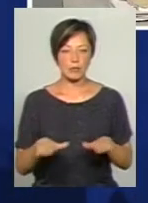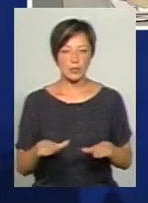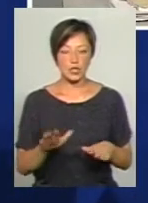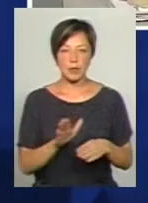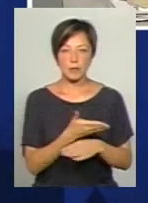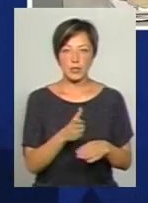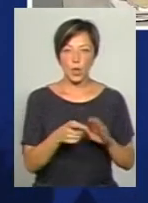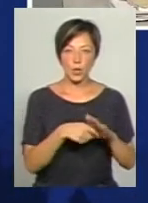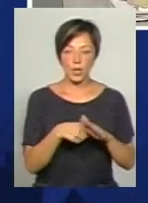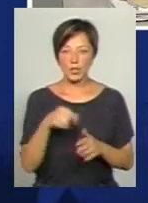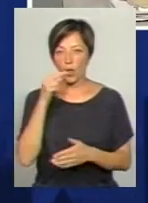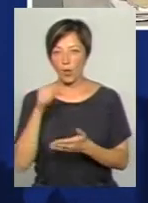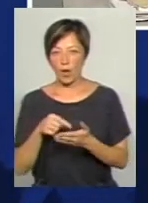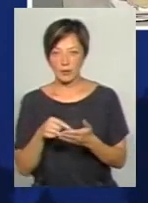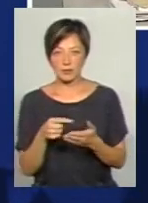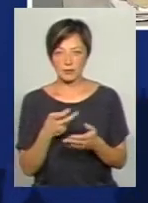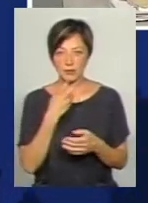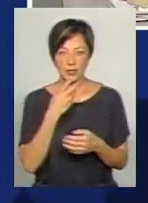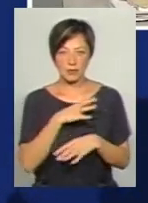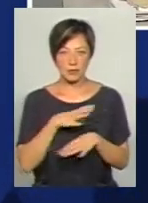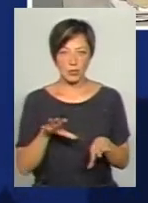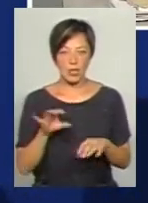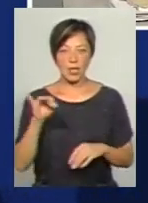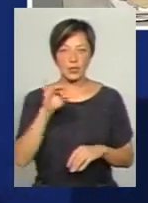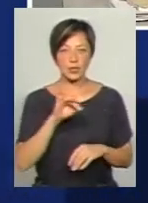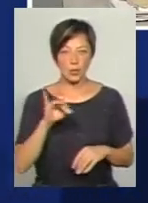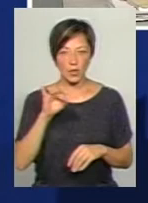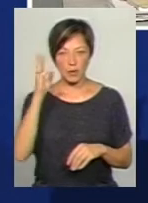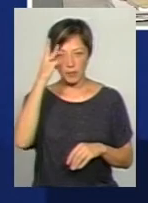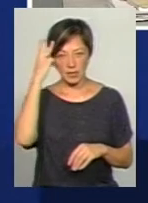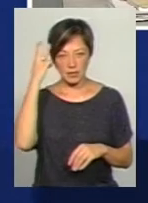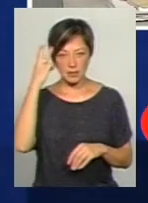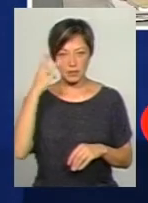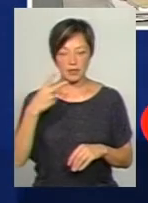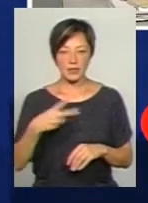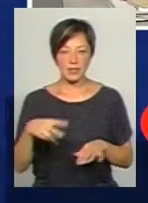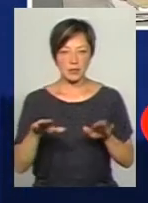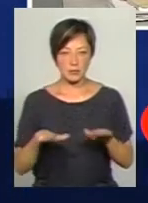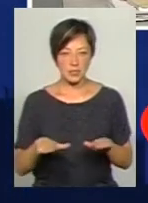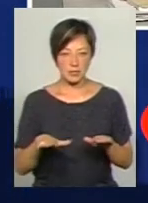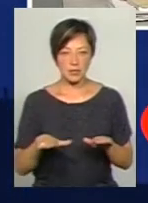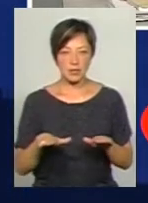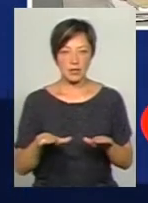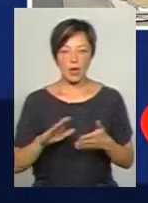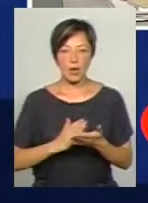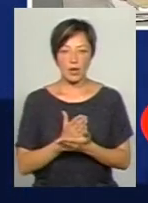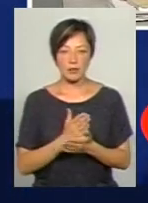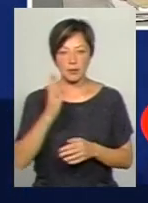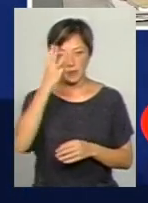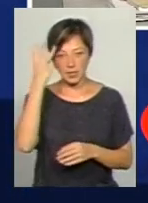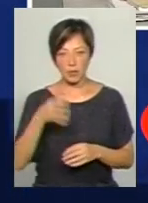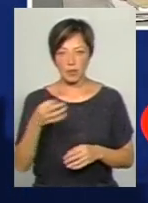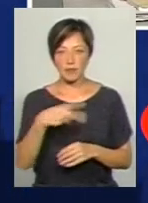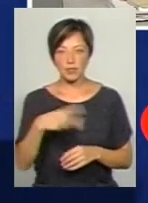Донецькою і Луганською, як би це смішно не було. По історії Хмельницька область 20-те місце, по географії Хмельницька